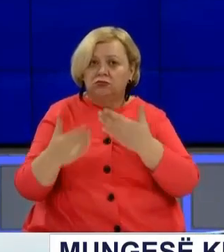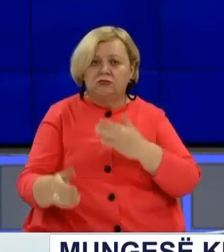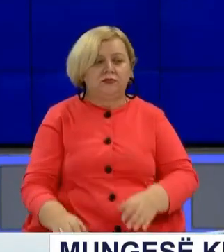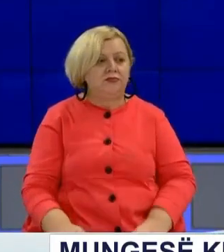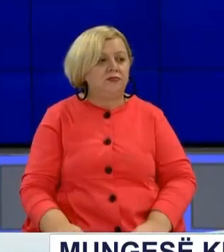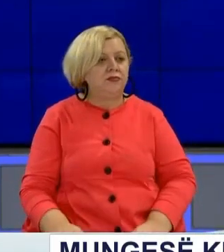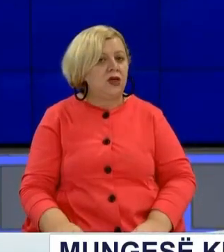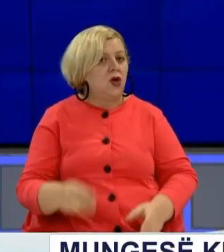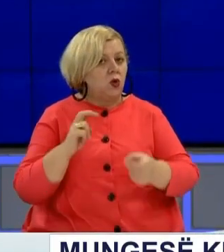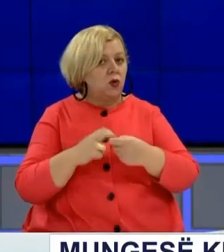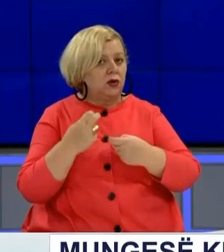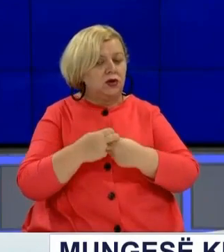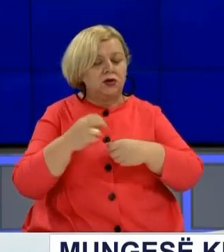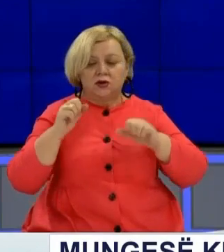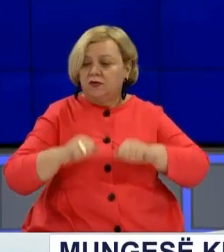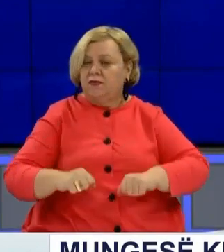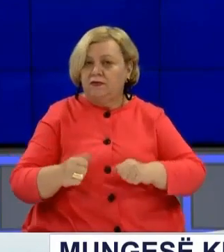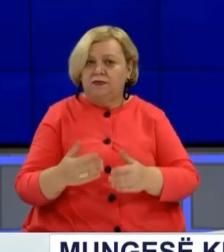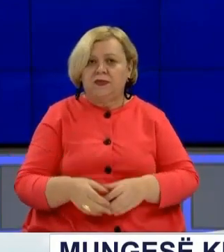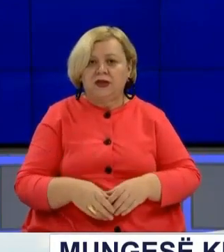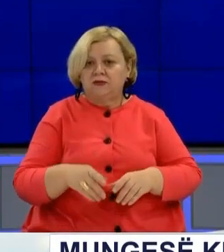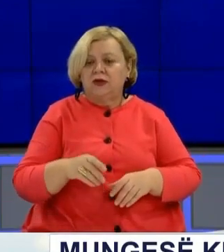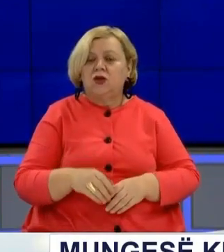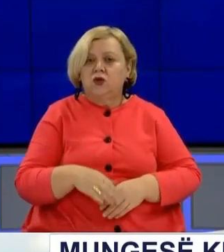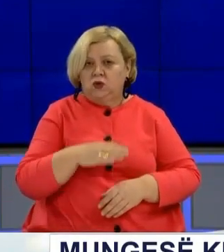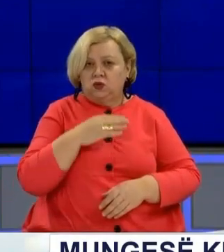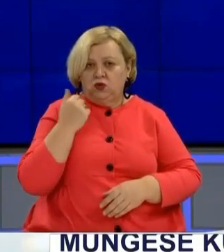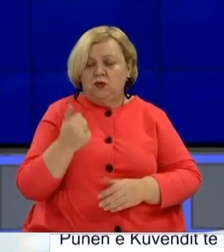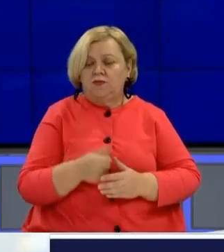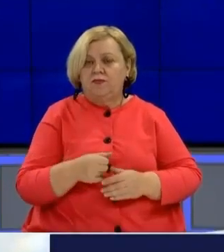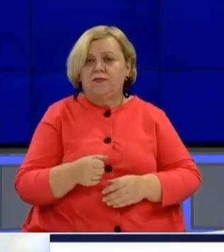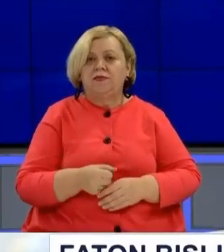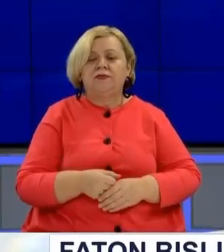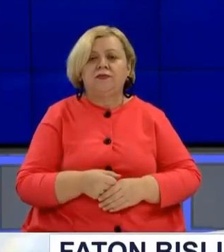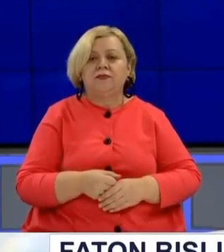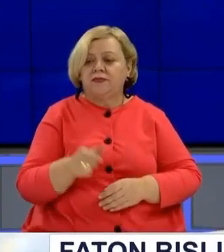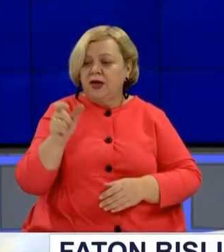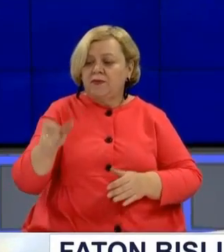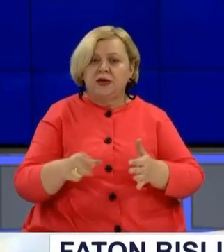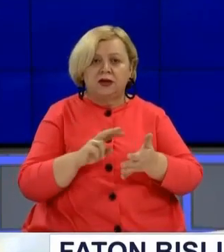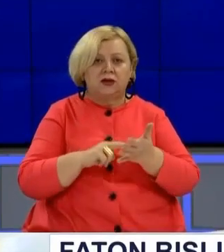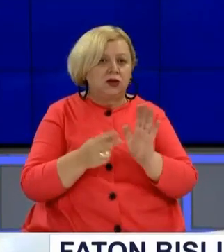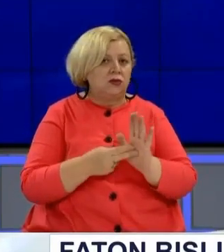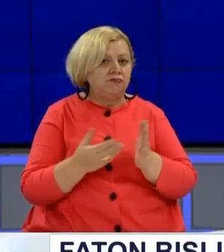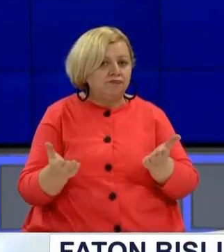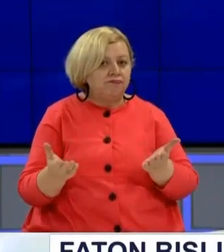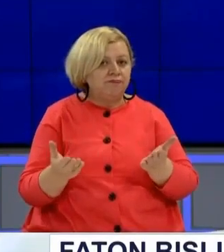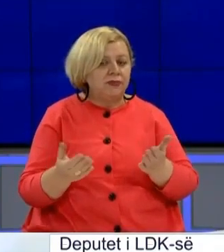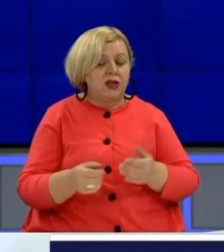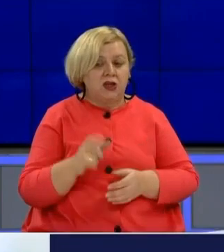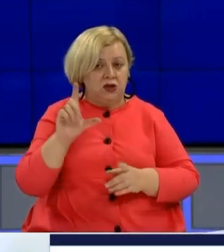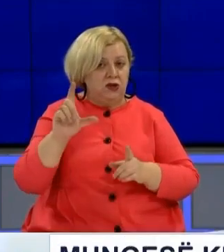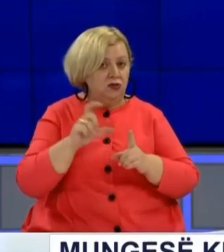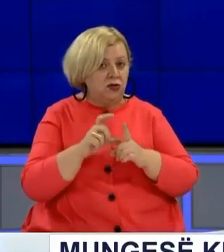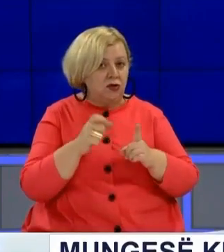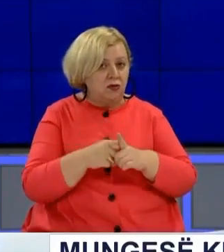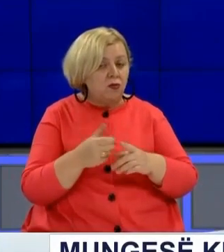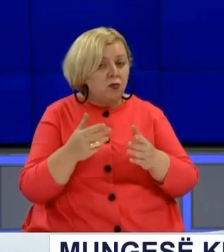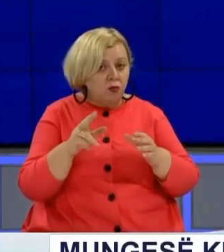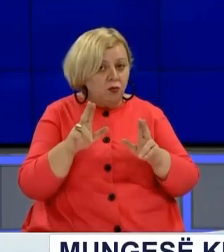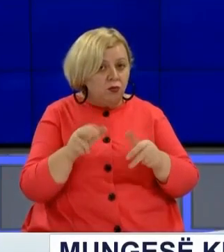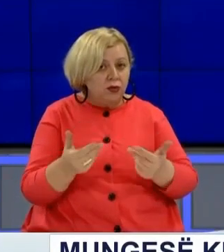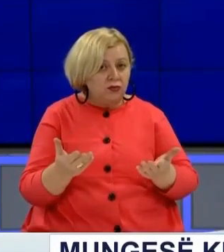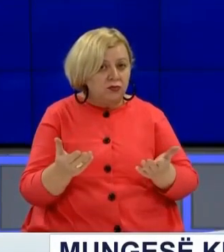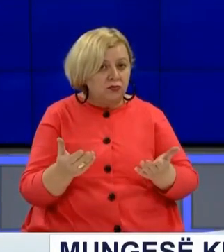Koalicioni qeverisë së përbët nga disa parti, unë mund të flasë të mund të marë përgjëtsi, vetëm në qofë se lidha demokratike e Kosovës do të mund